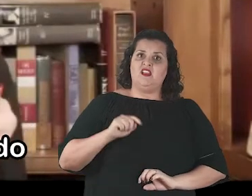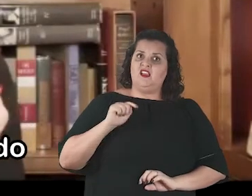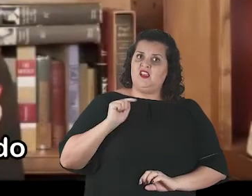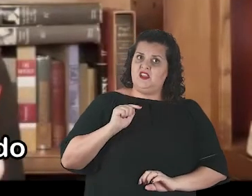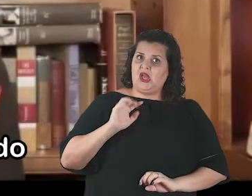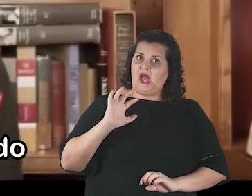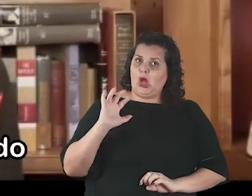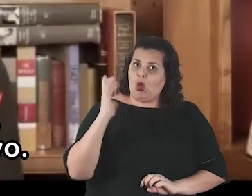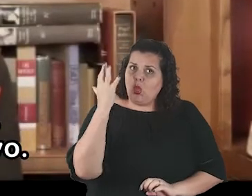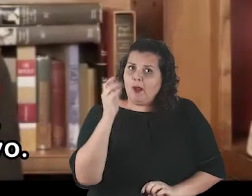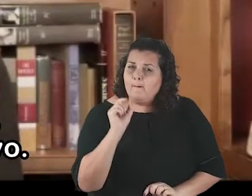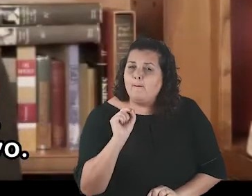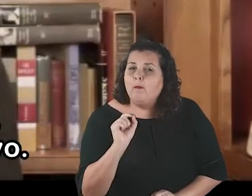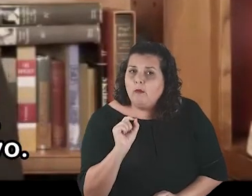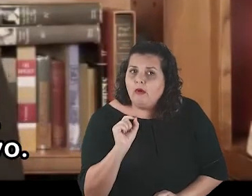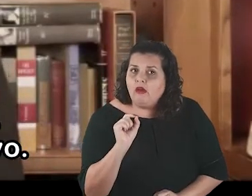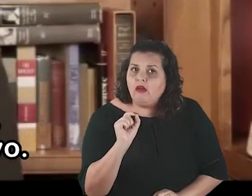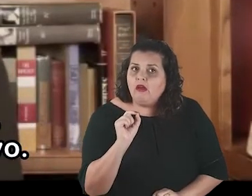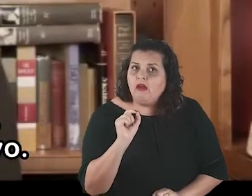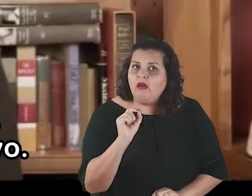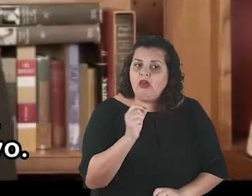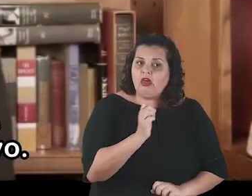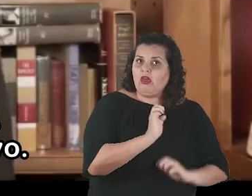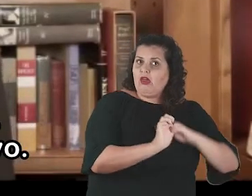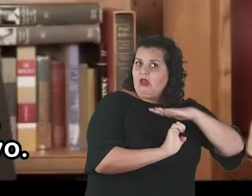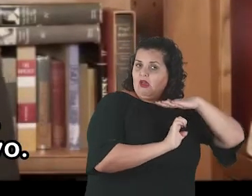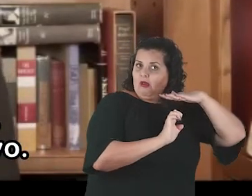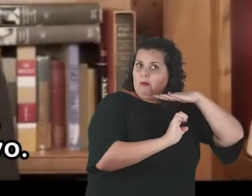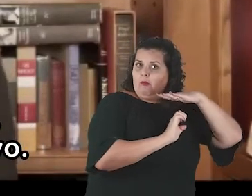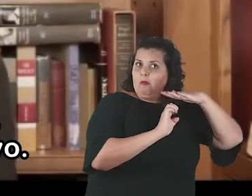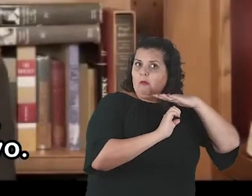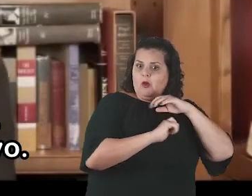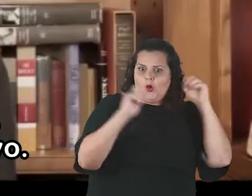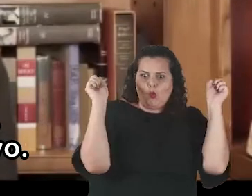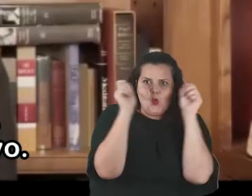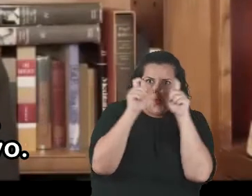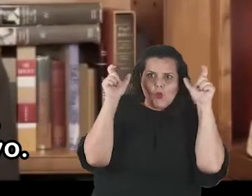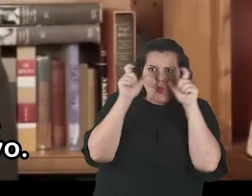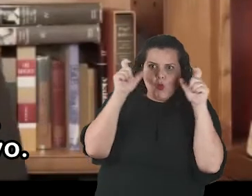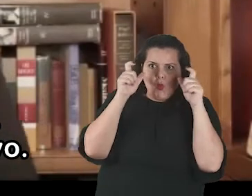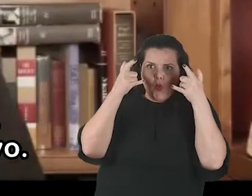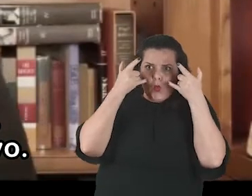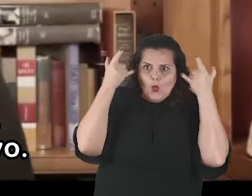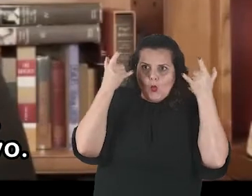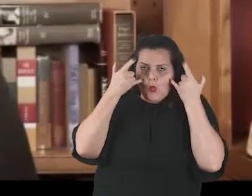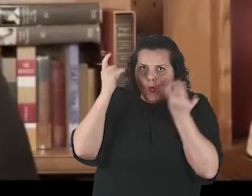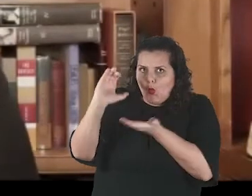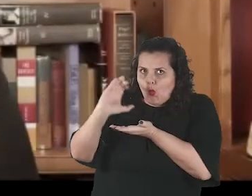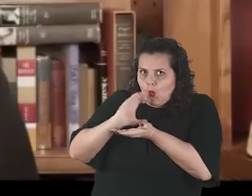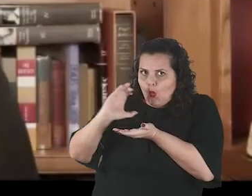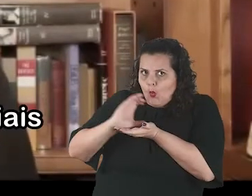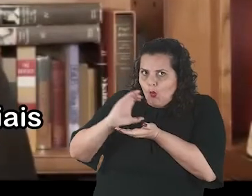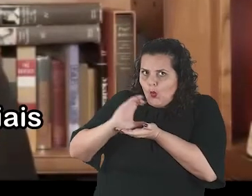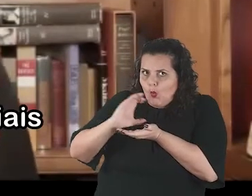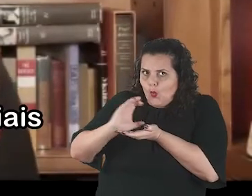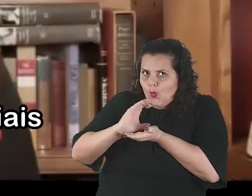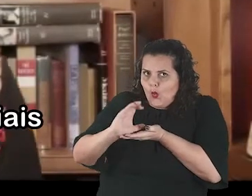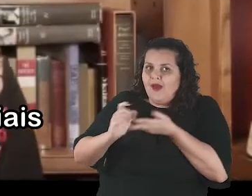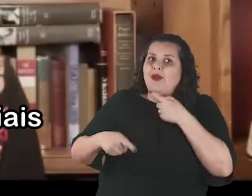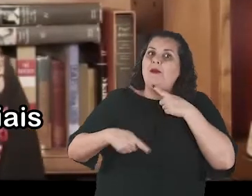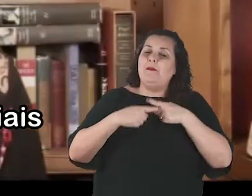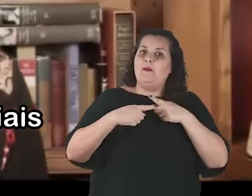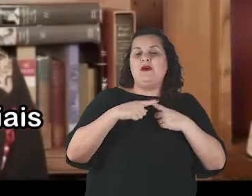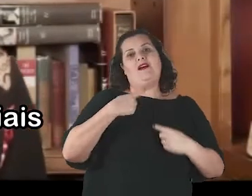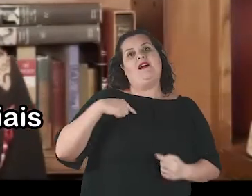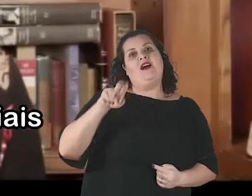are in school or the once innocent medium of social media. Facebook and